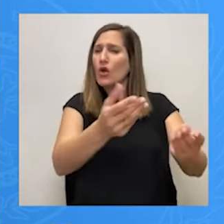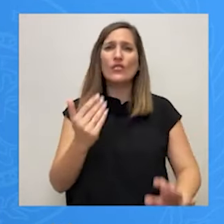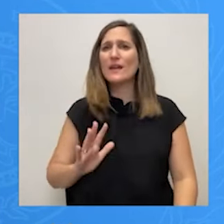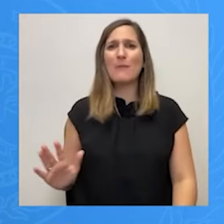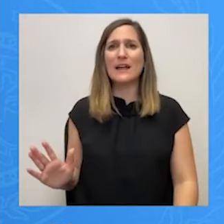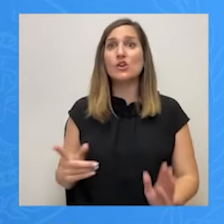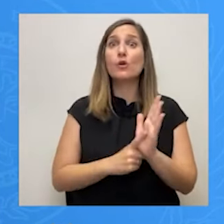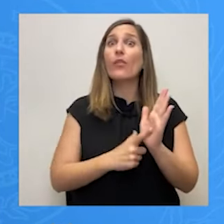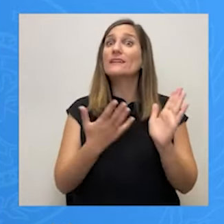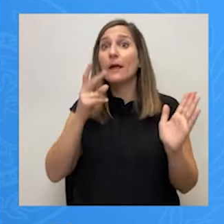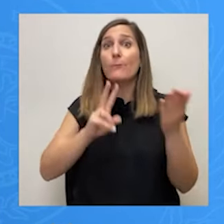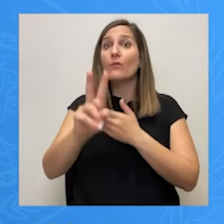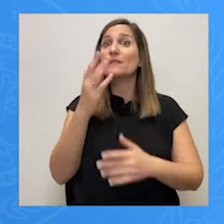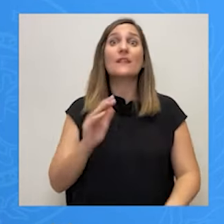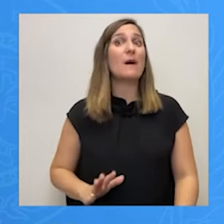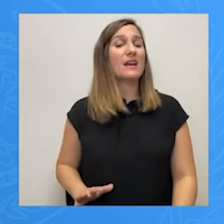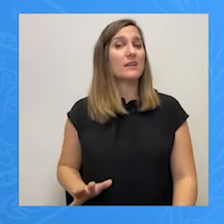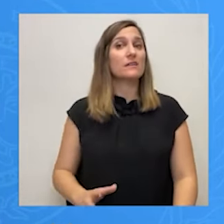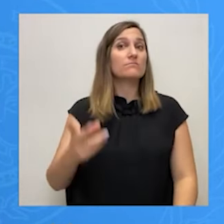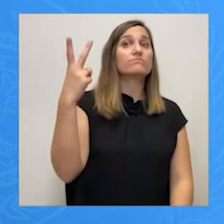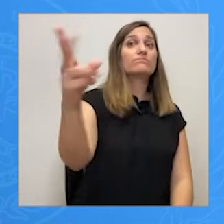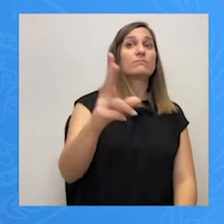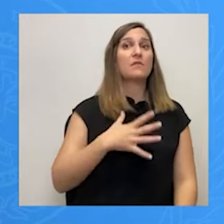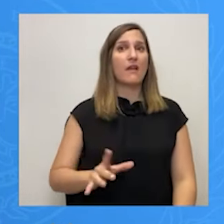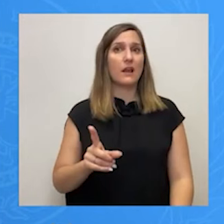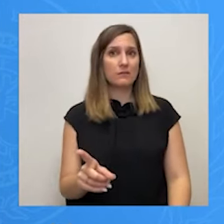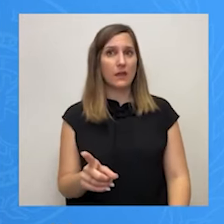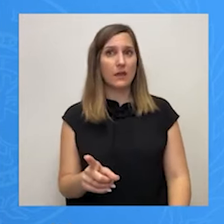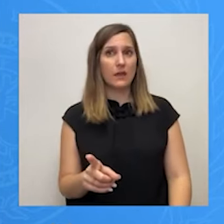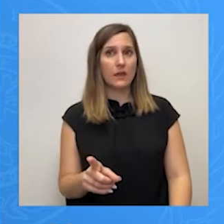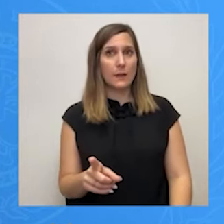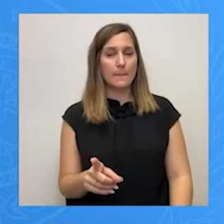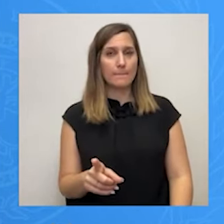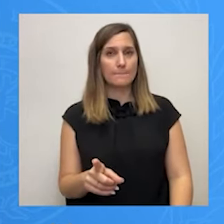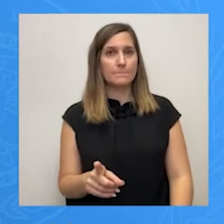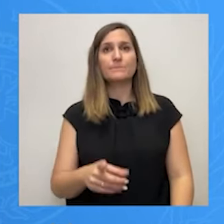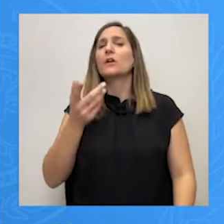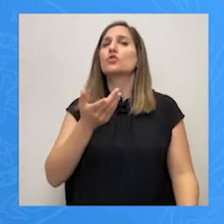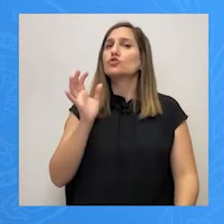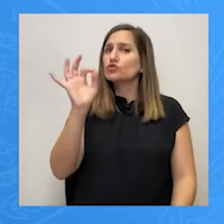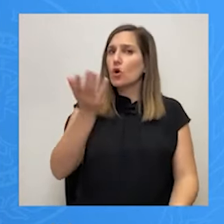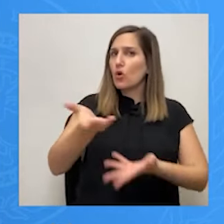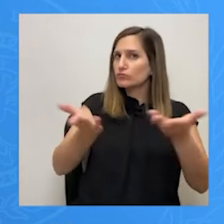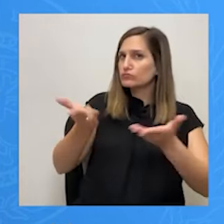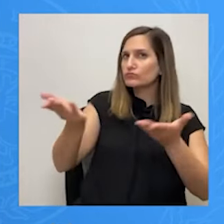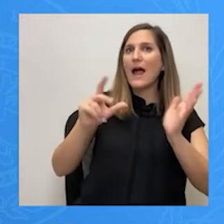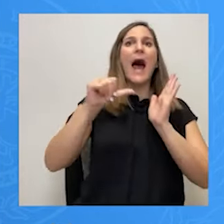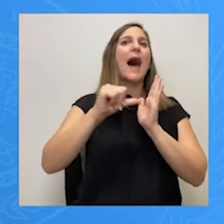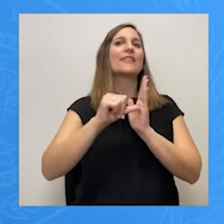δεν τον υποχρώνει Είναι δική σας βούλης για να εξυπηρετηθεί το τουριστικό προϊόν Αθήνα Γι' αυτό εννοείται καταψηφίζουμε Υπότιτλοι